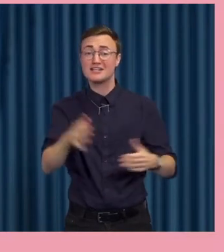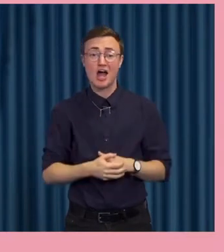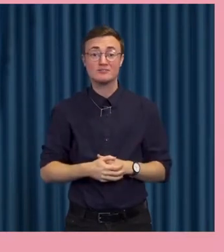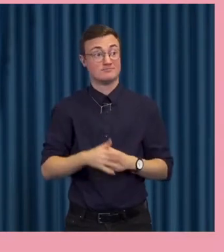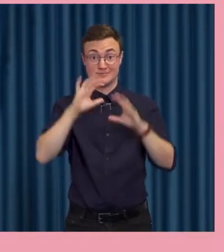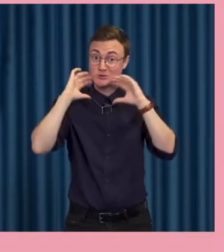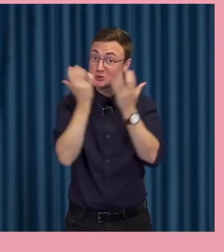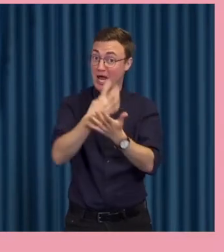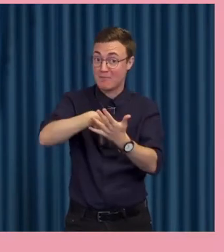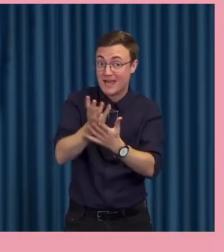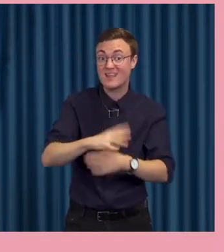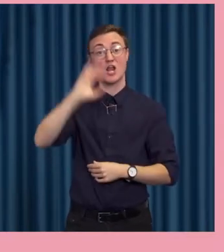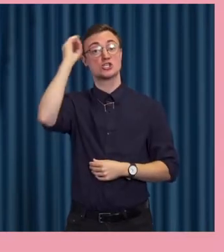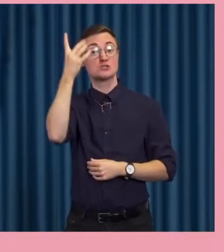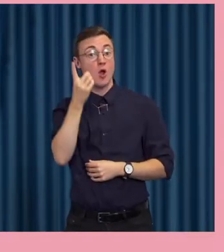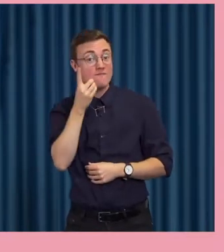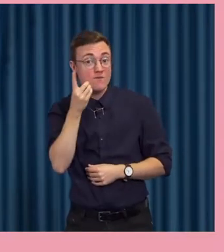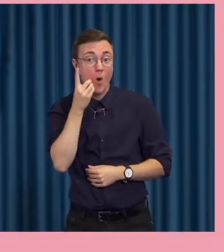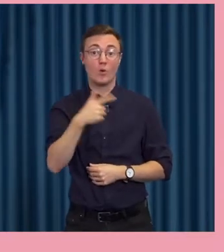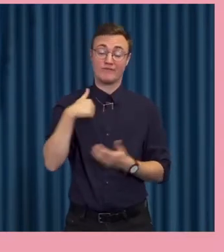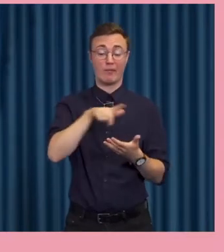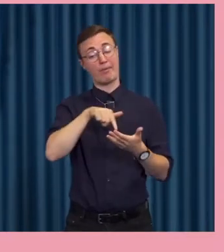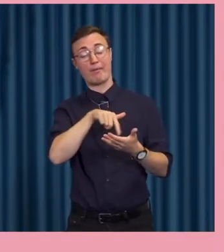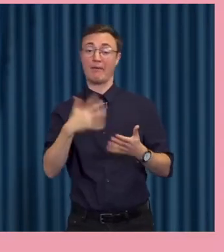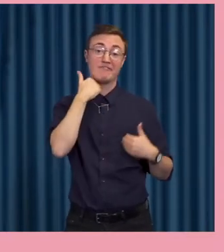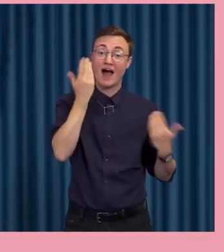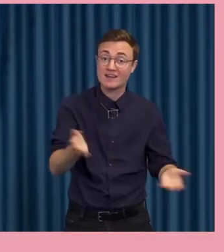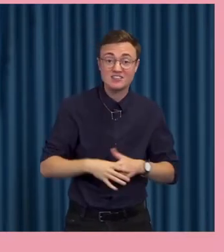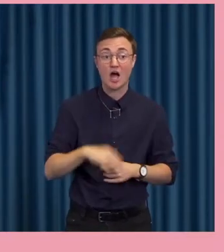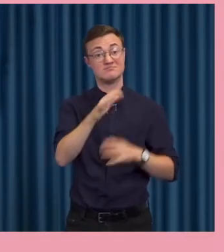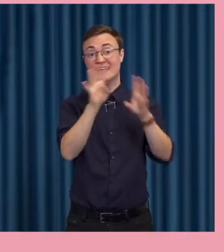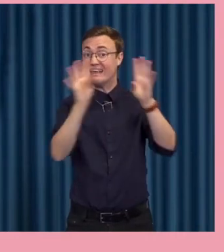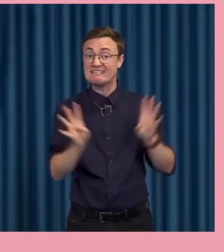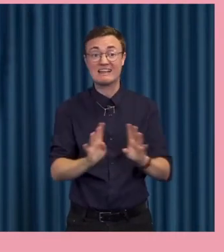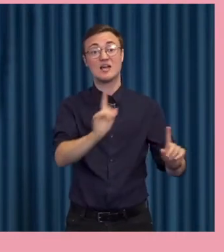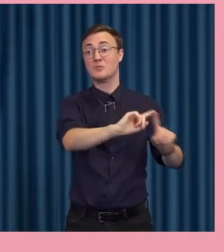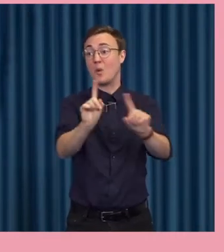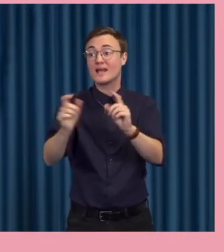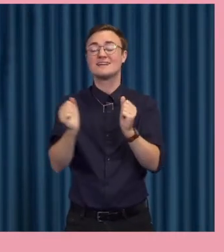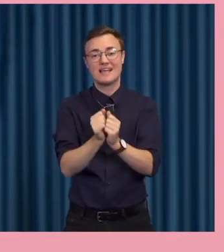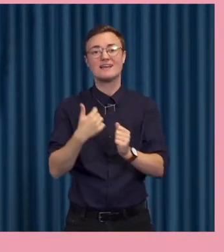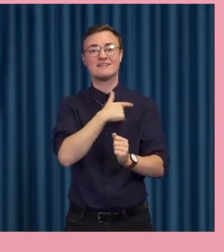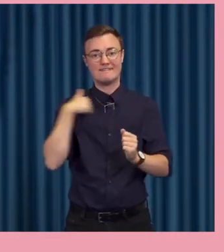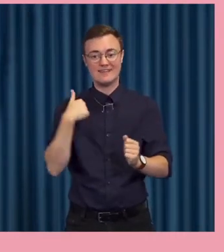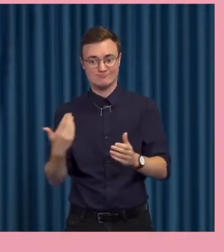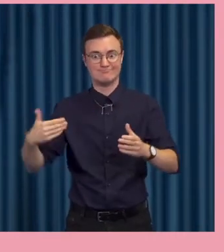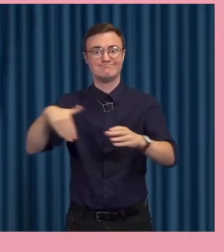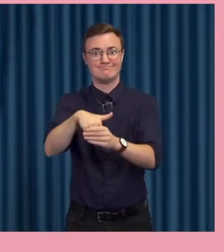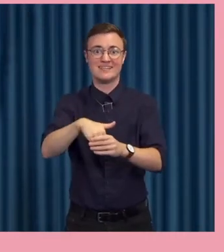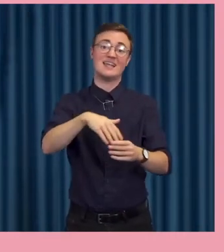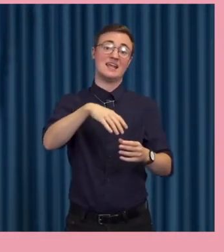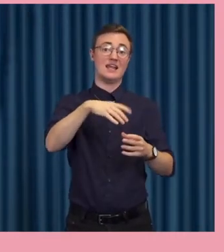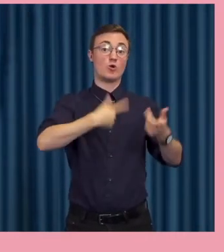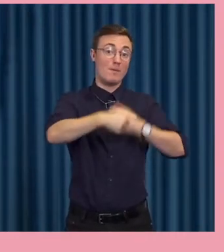medier, vi har smartphones som vi bär runt på. Och varje dag på internet på något sätt så är vi också en del i både kommersiella och andra